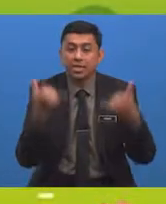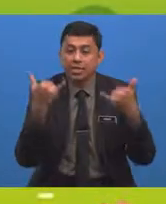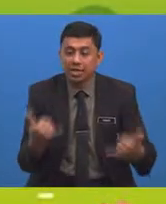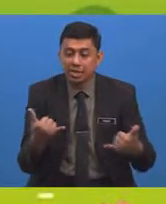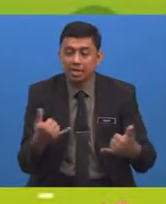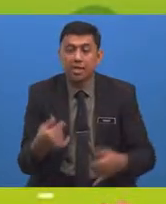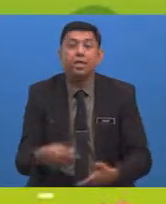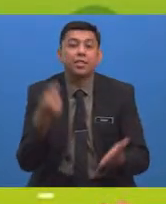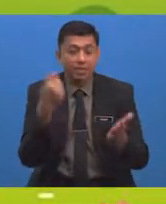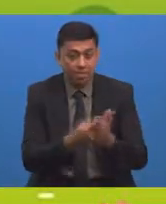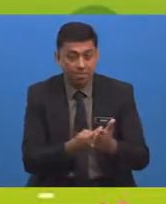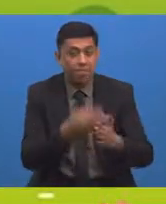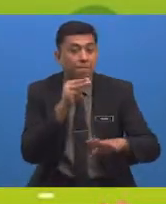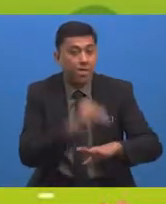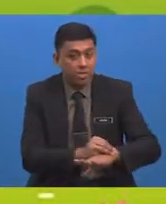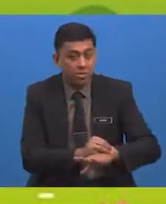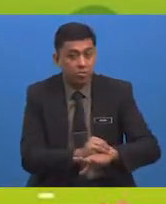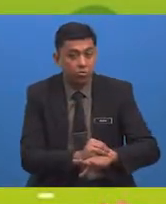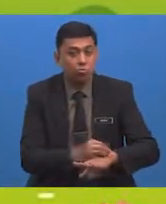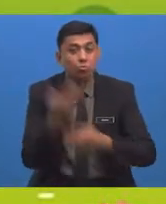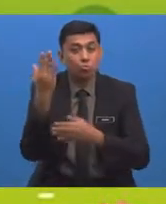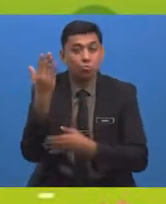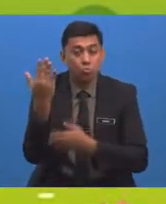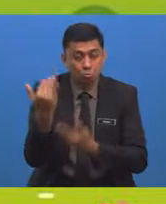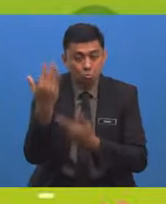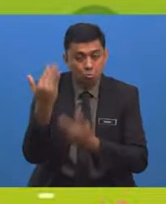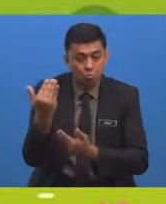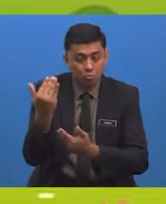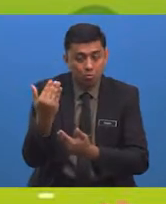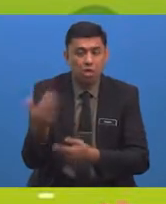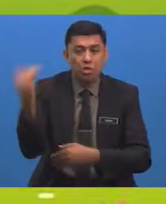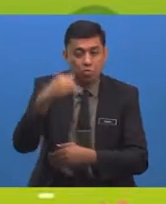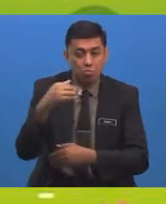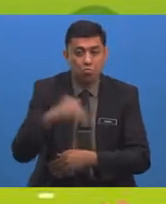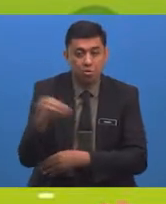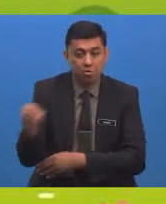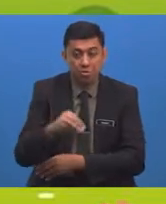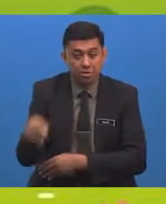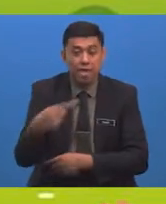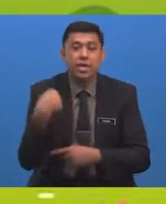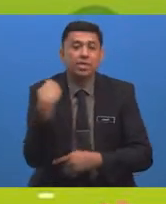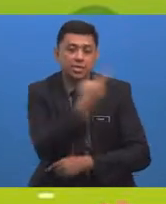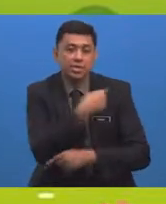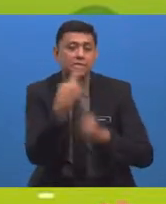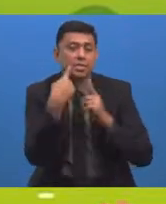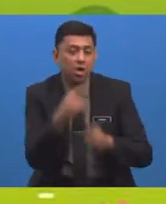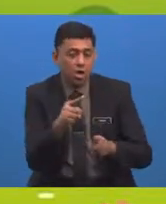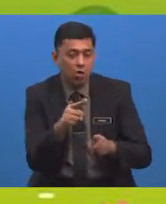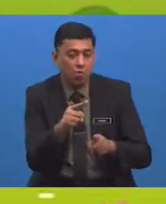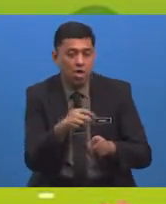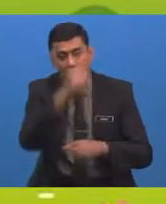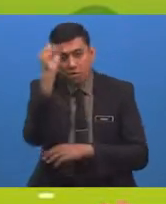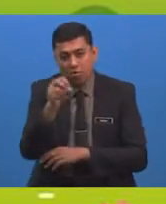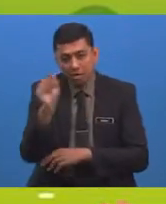Sekarang Tibalah Saat Yang Ditunggu-tunggu Jom Murid-murid Kita jawab Soalan yang telah